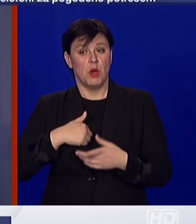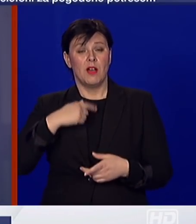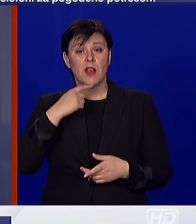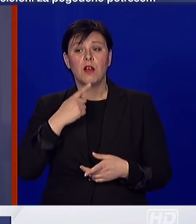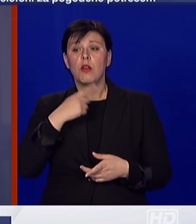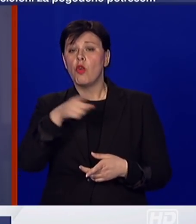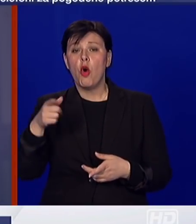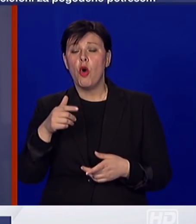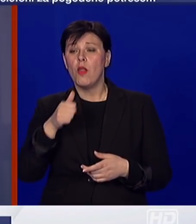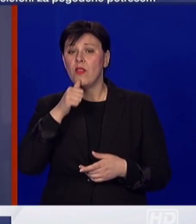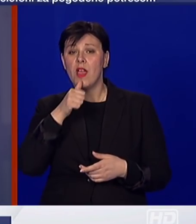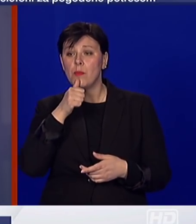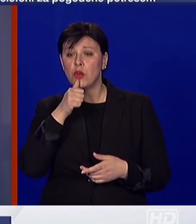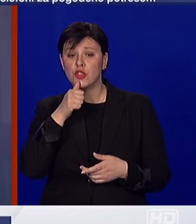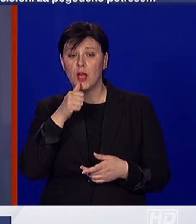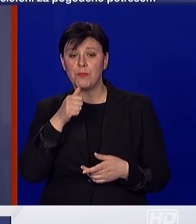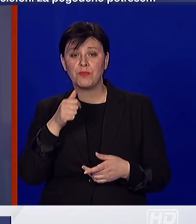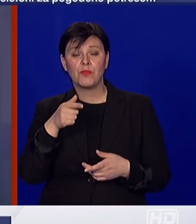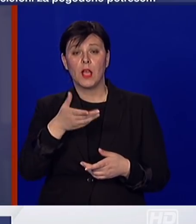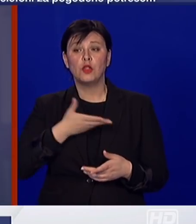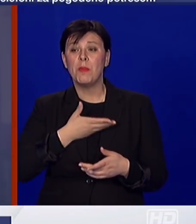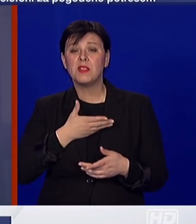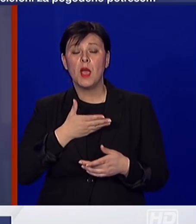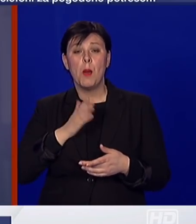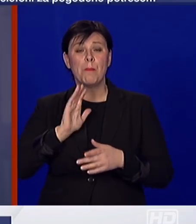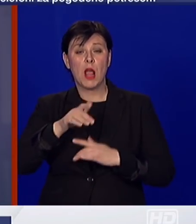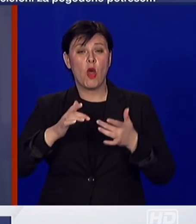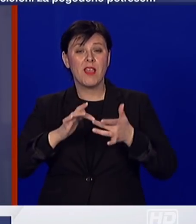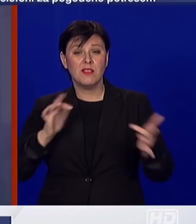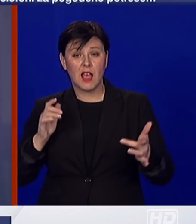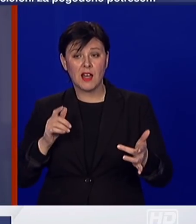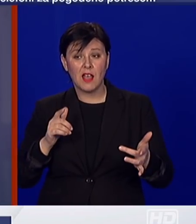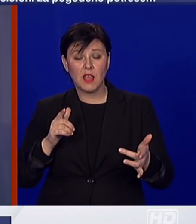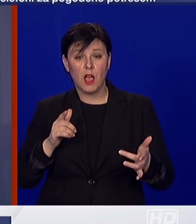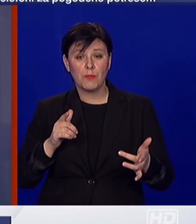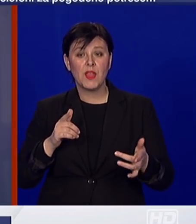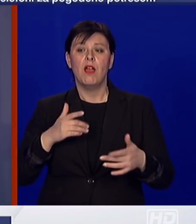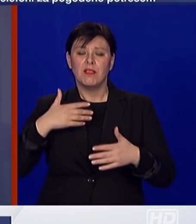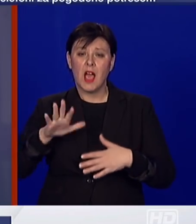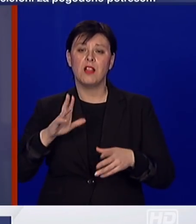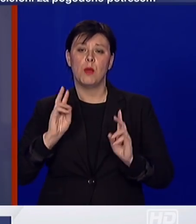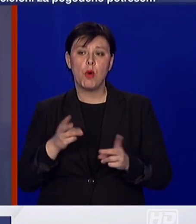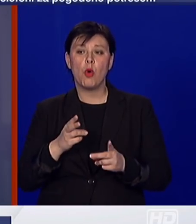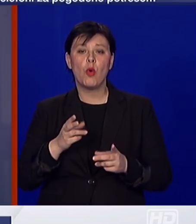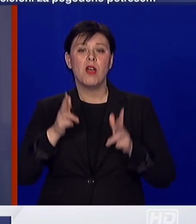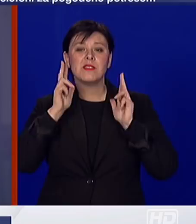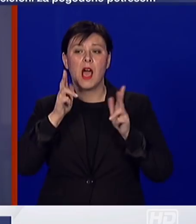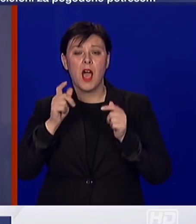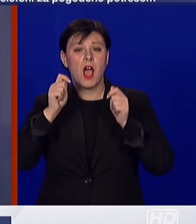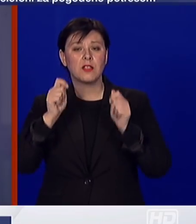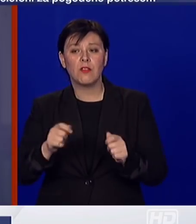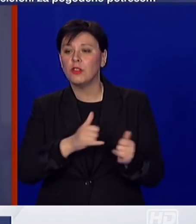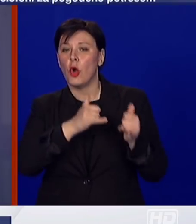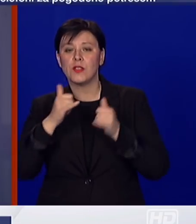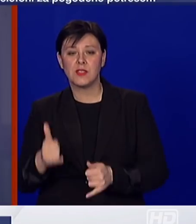nemaju pristup navedenim uslugama i dalje mogu podnijeti zahtjev kako su to radili i do sada, primjerice